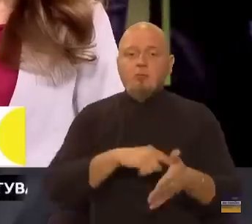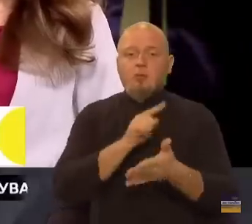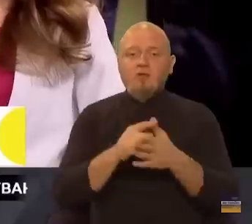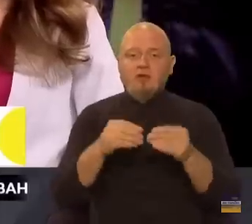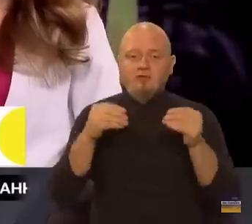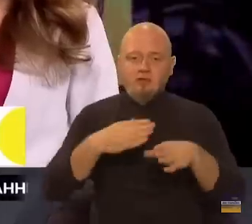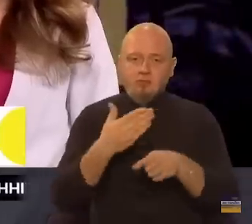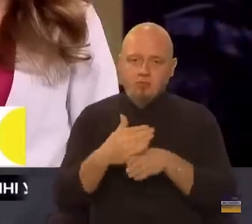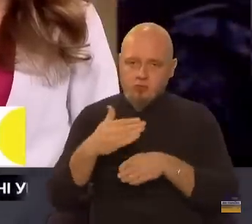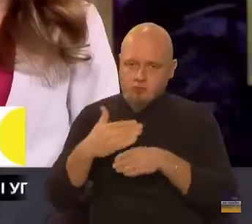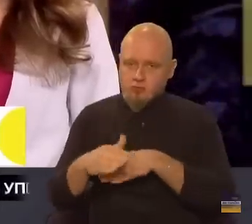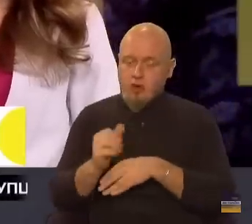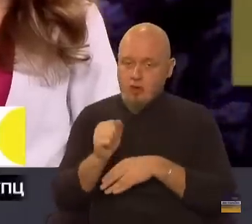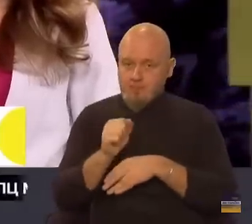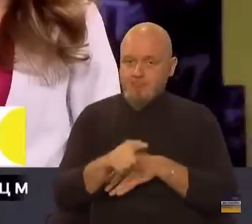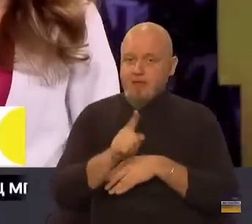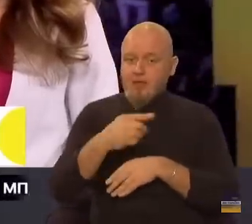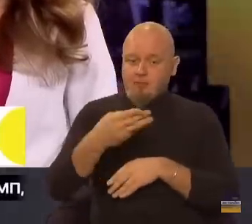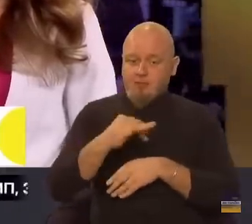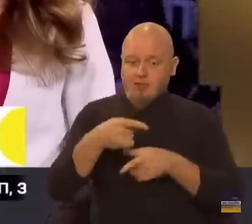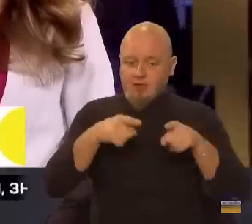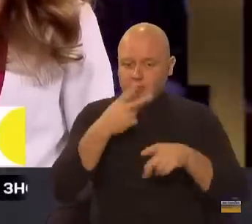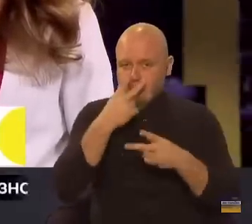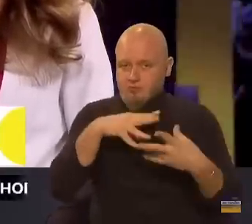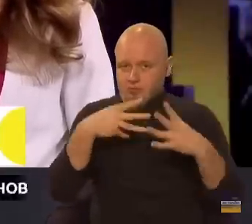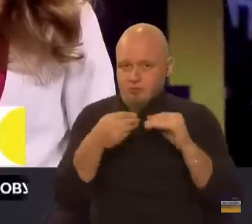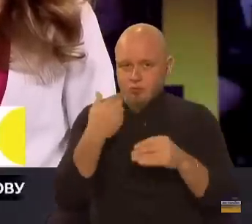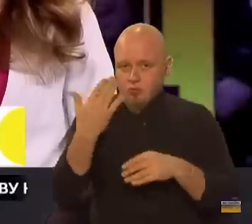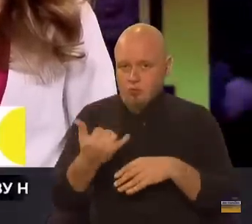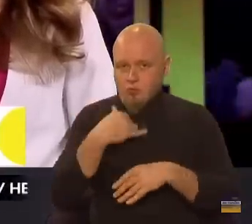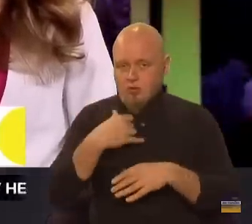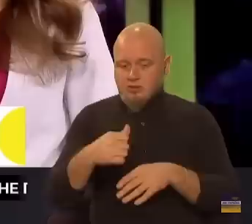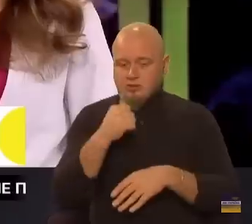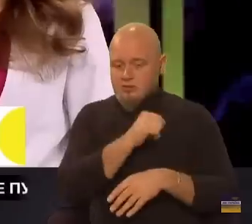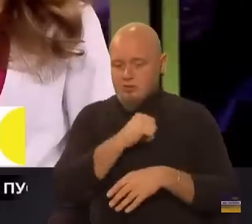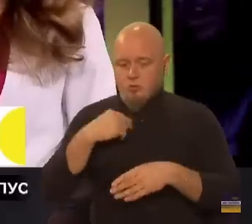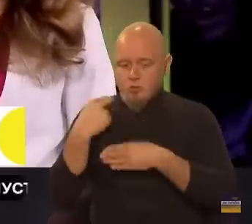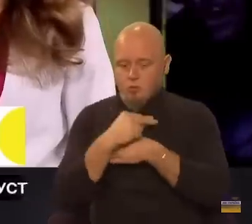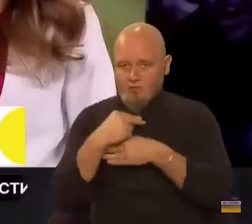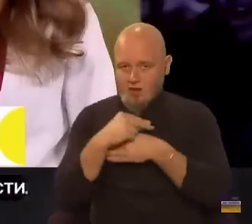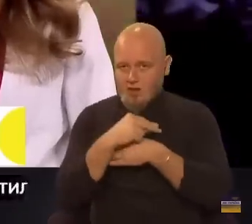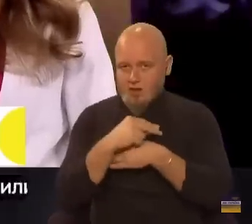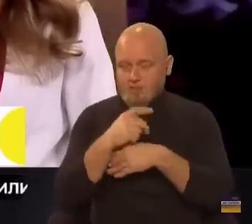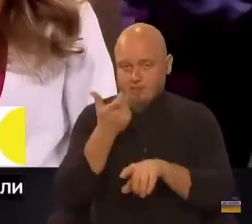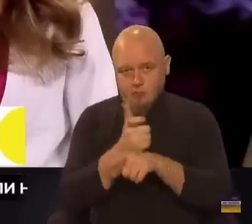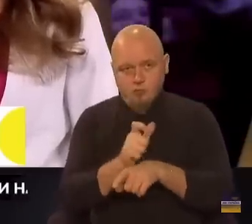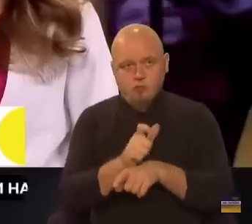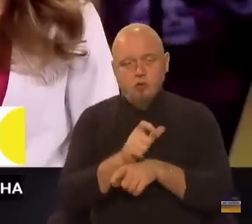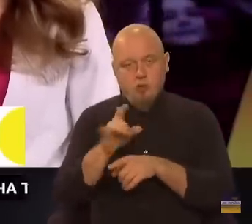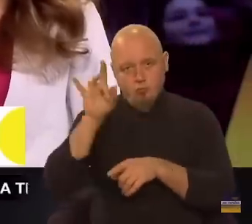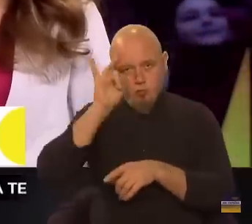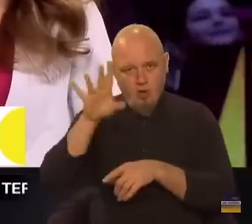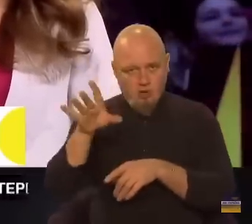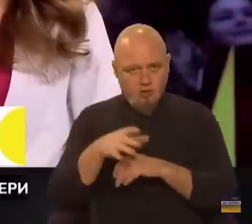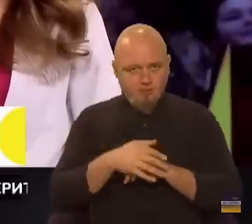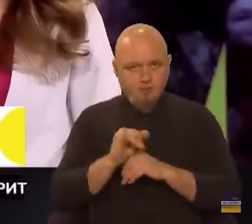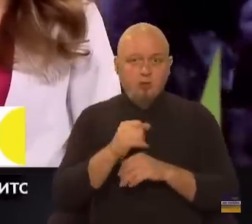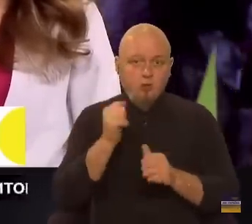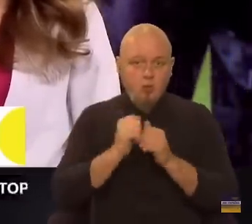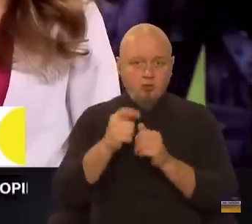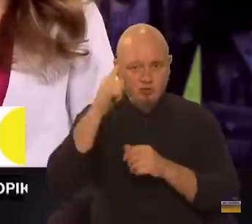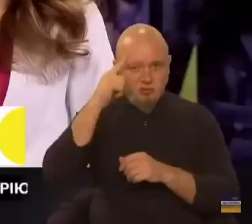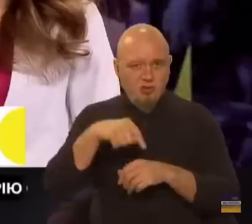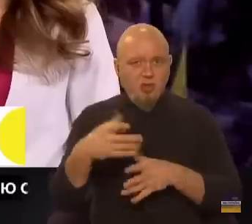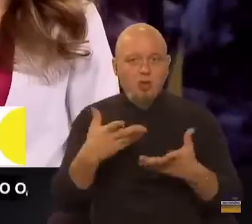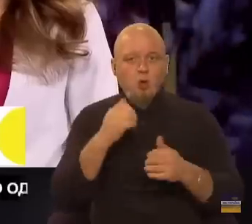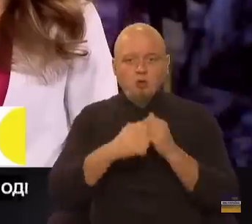вирішуватись крок за кроком. Ми реально бачимо картину, коли в нас самолікування досить популярне, і кожен